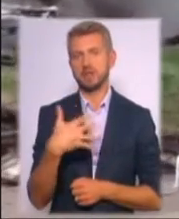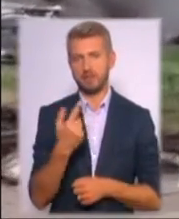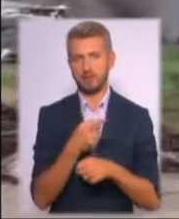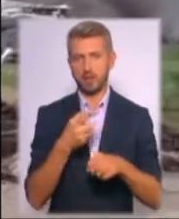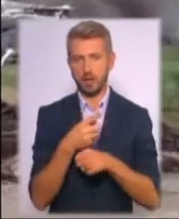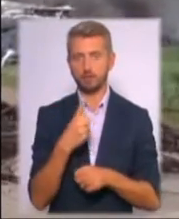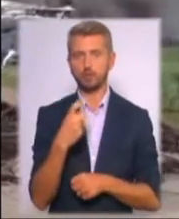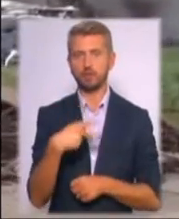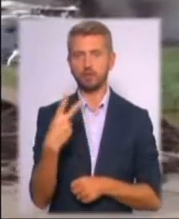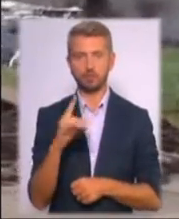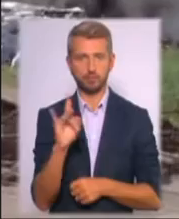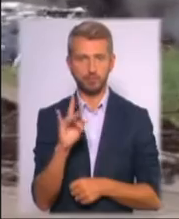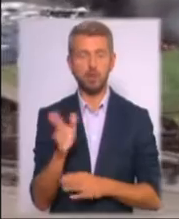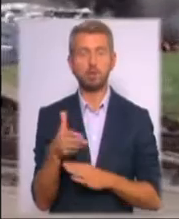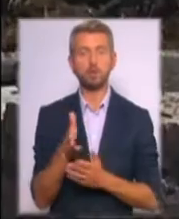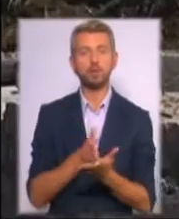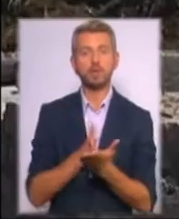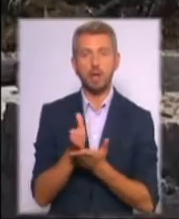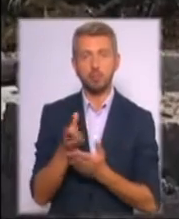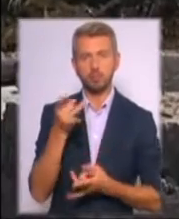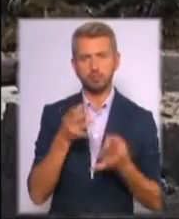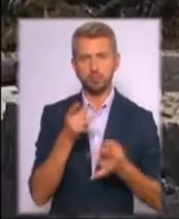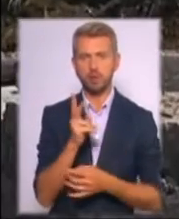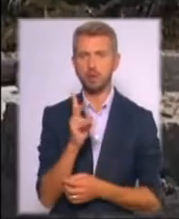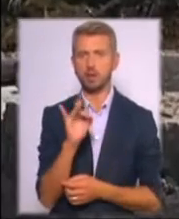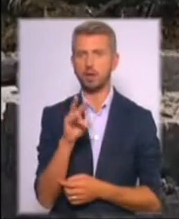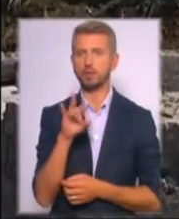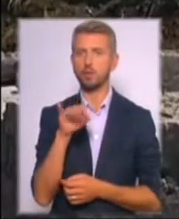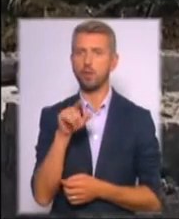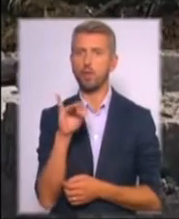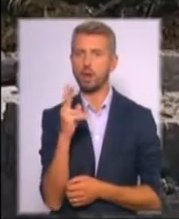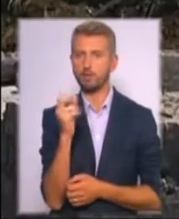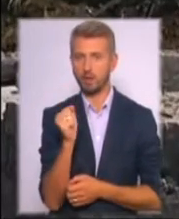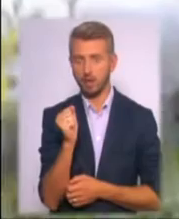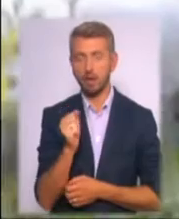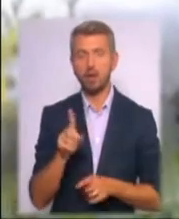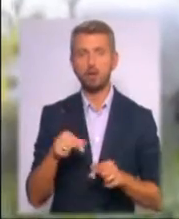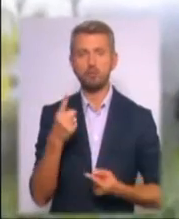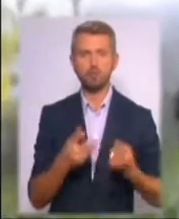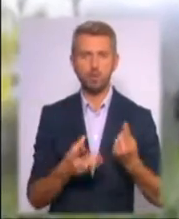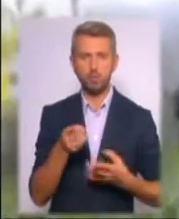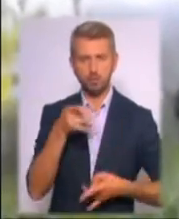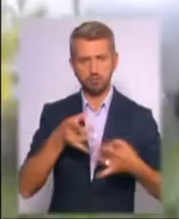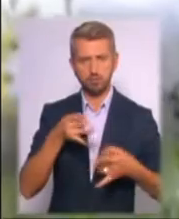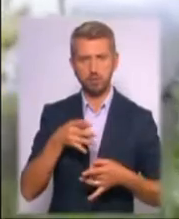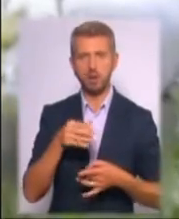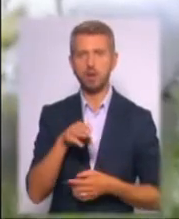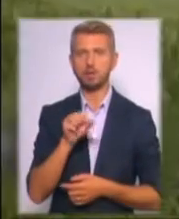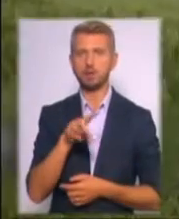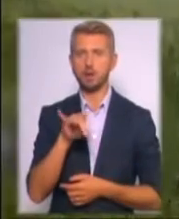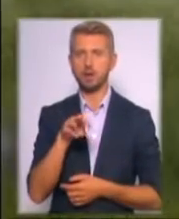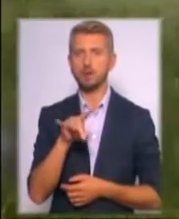напрямку ворог накрив мінометним вогнем опорні пункти Красногорівки. Під щільний мінометний обстріл потрапили і наші бійці у Тарамчуку,